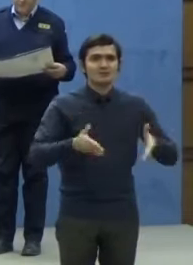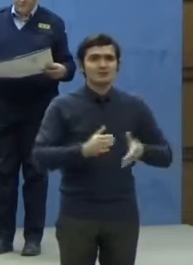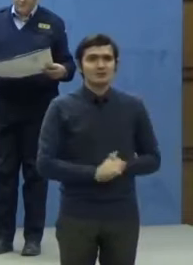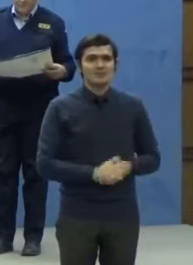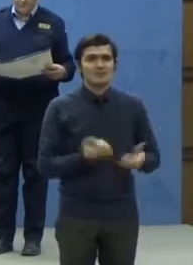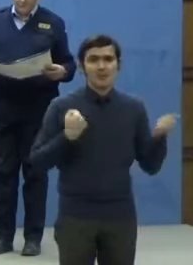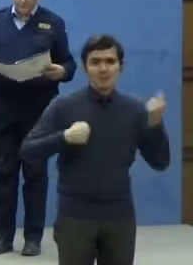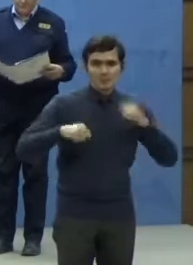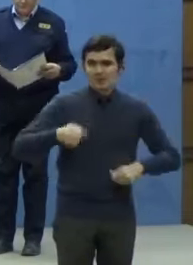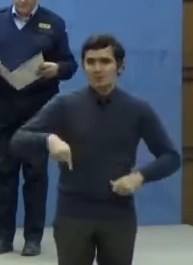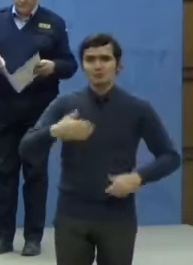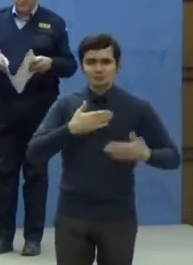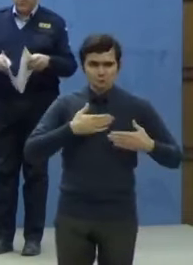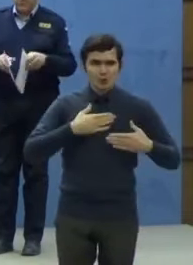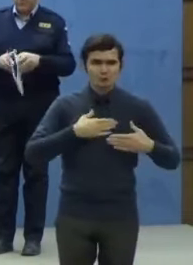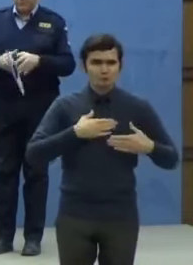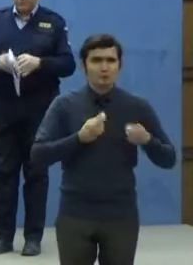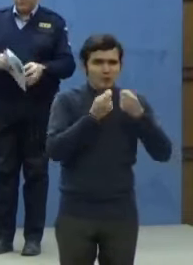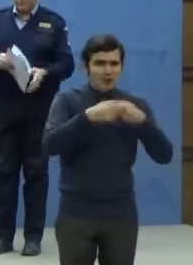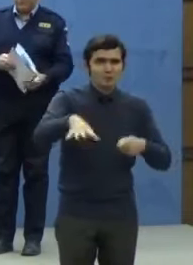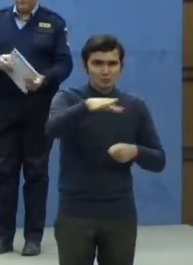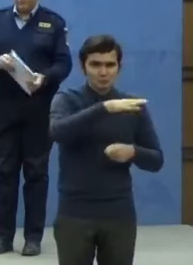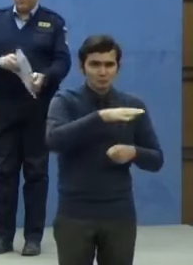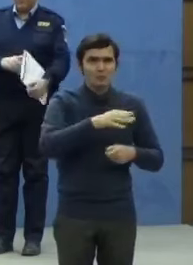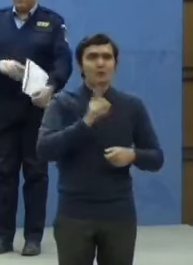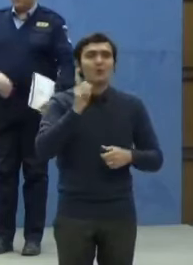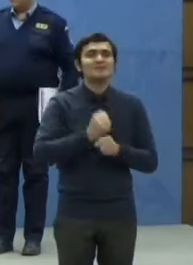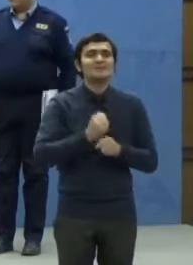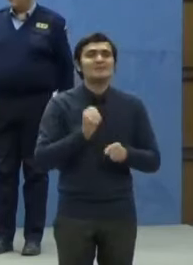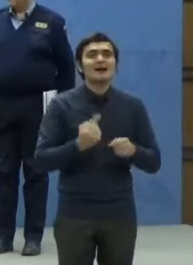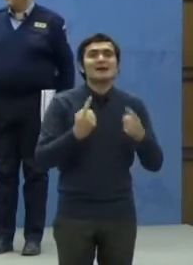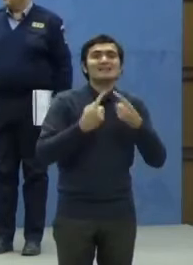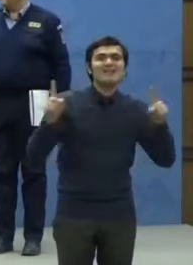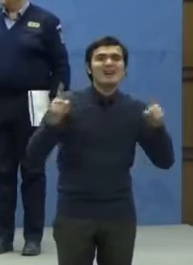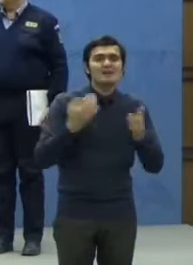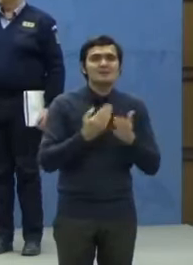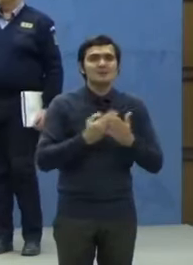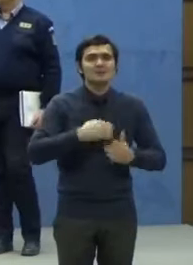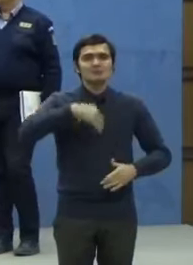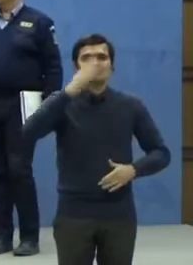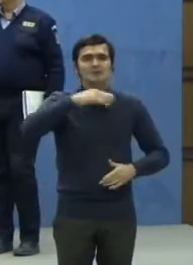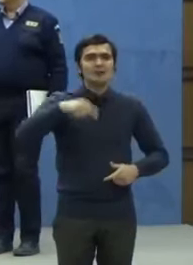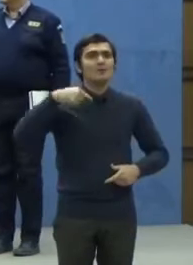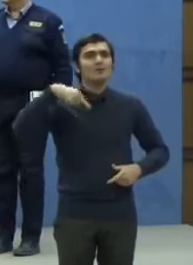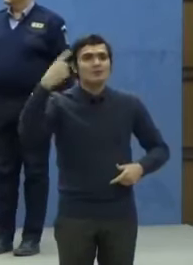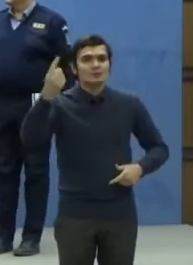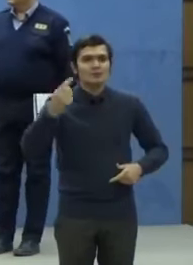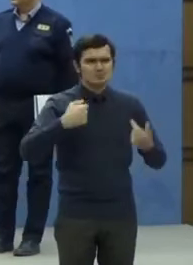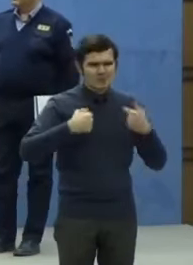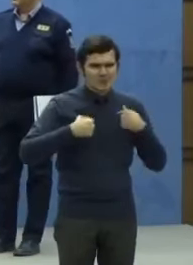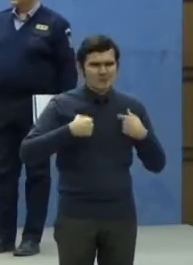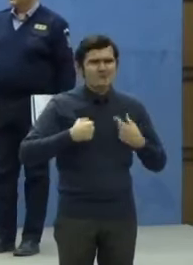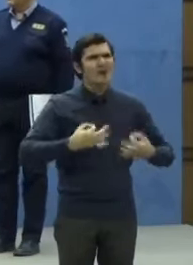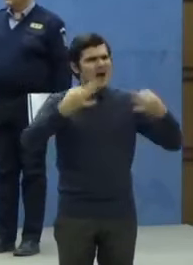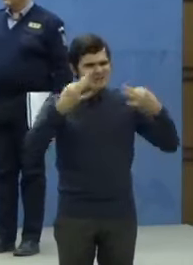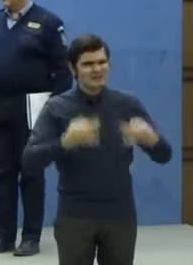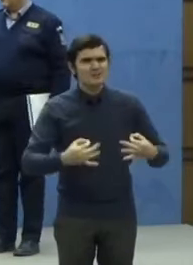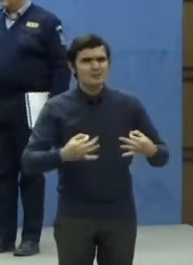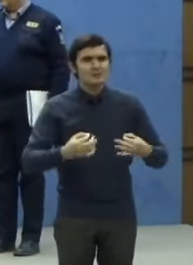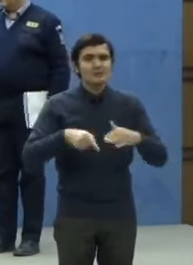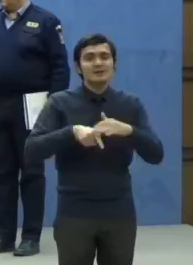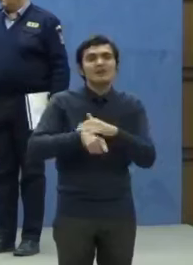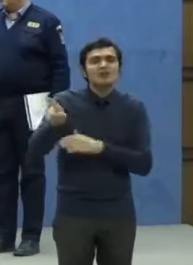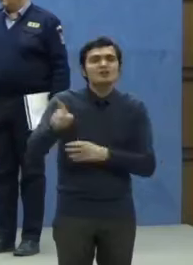va face diferența zilelor ce vor urma. Vă asigur că ieșirea cu bine din această criză